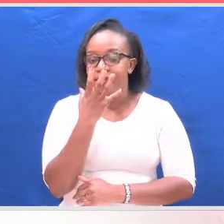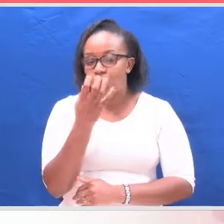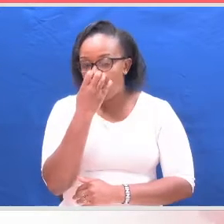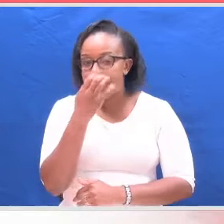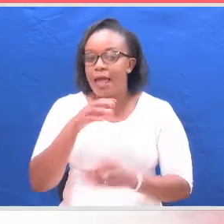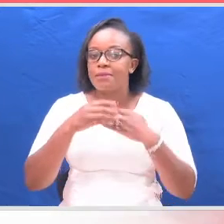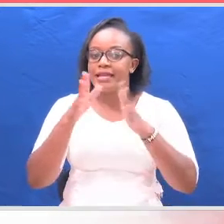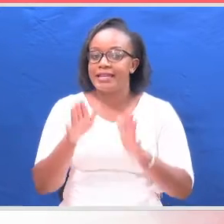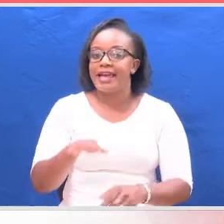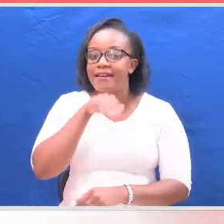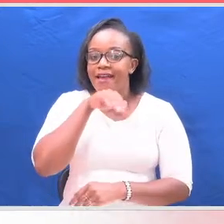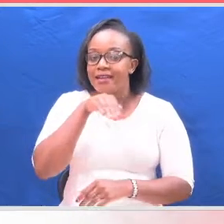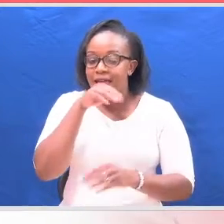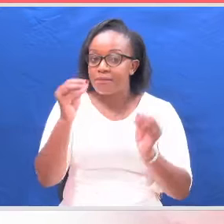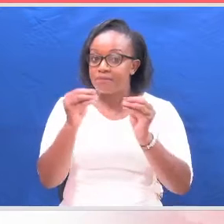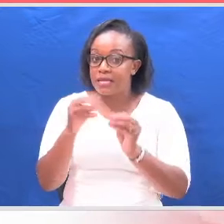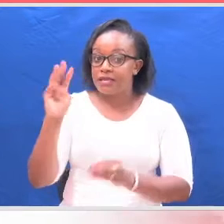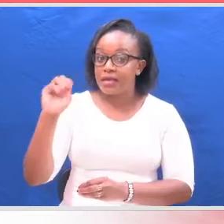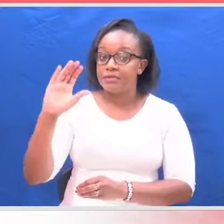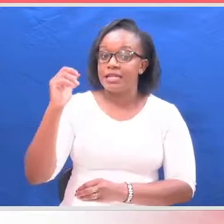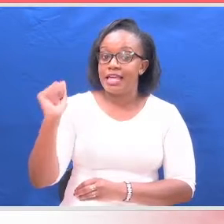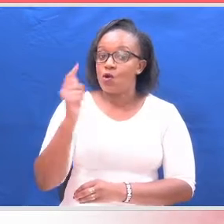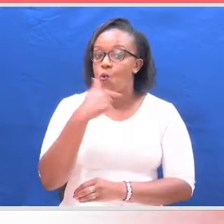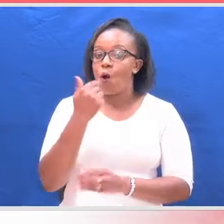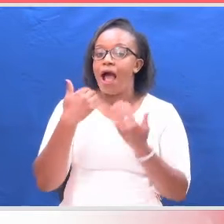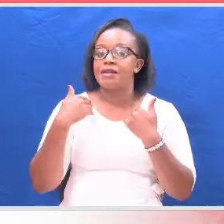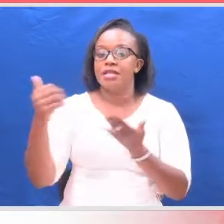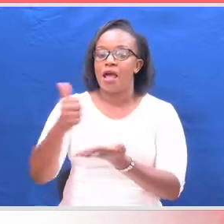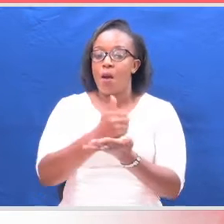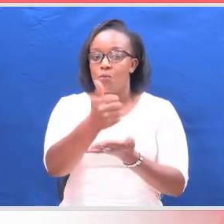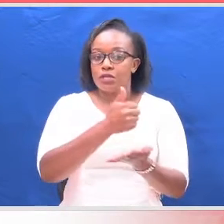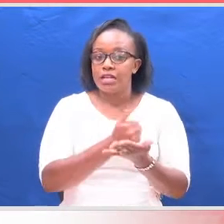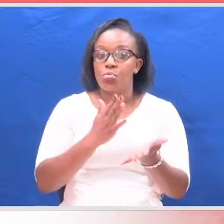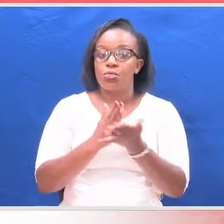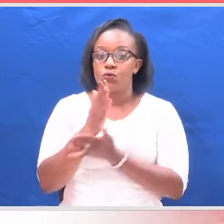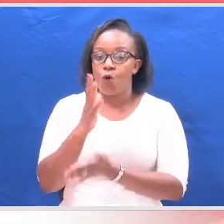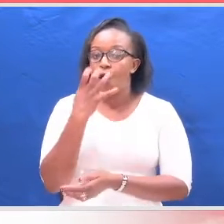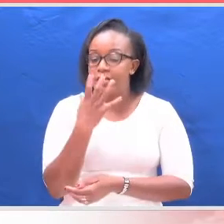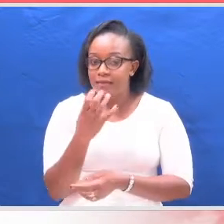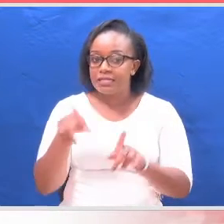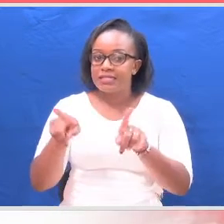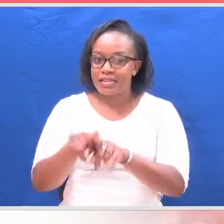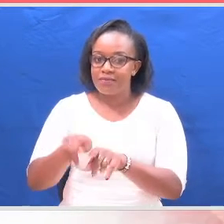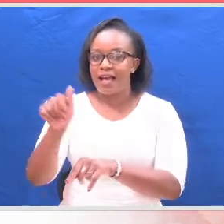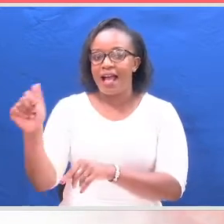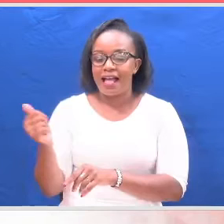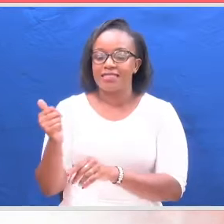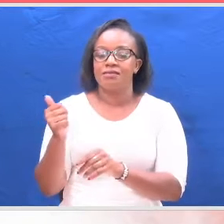kukutana wakilishi wadi waleo chaguliwa na chamacha ODM. Ili kure maoni kufanyika kaunti zingine 23